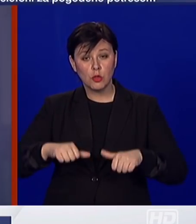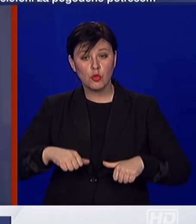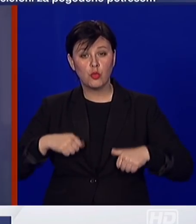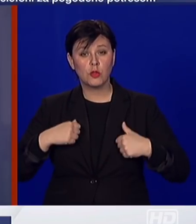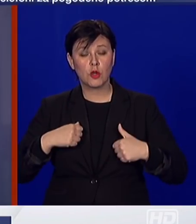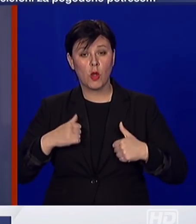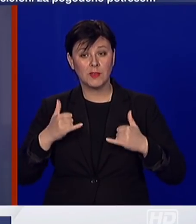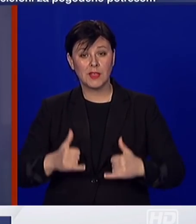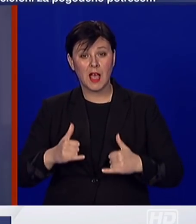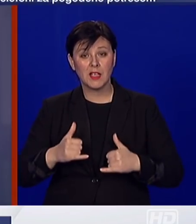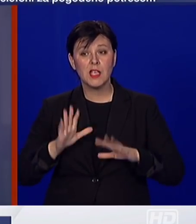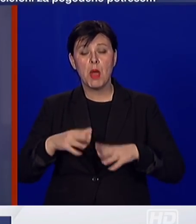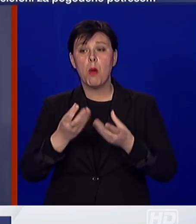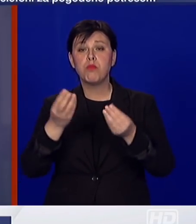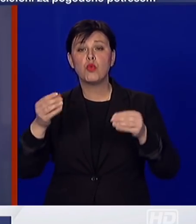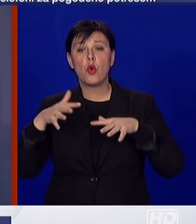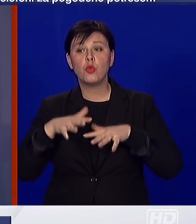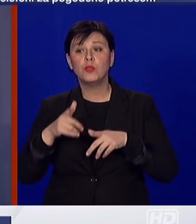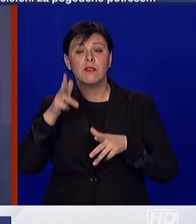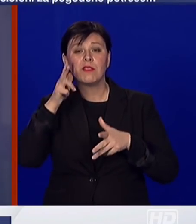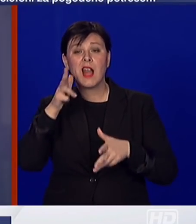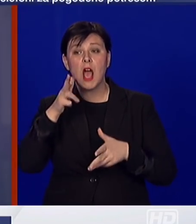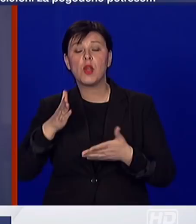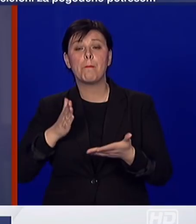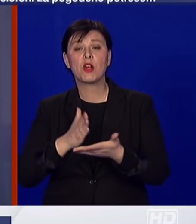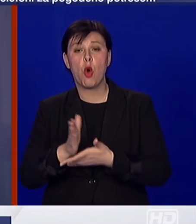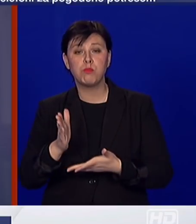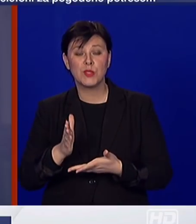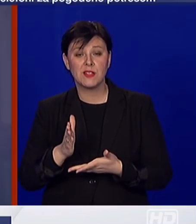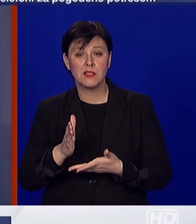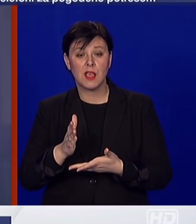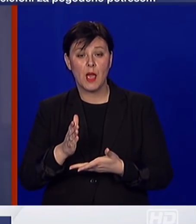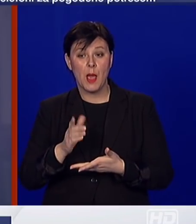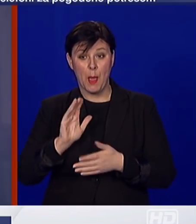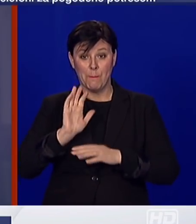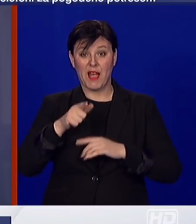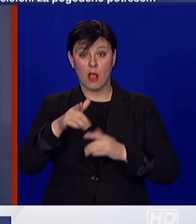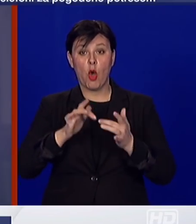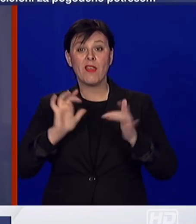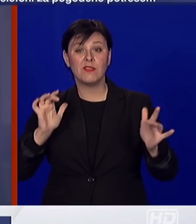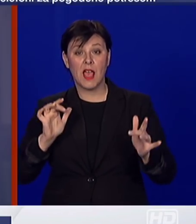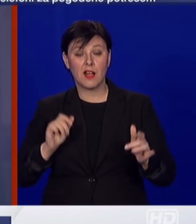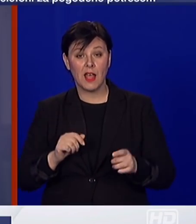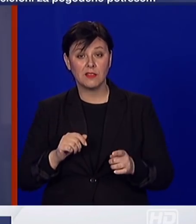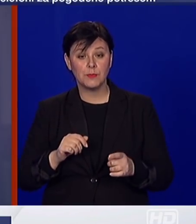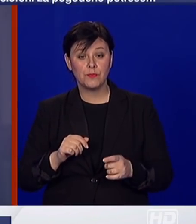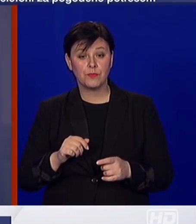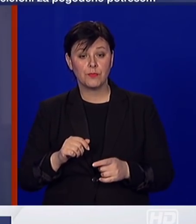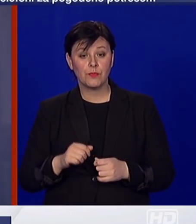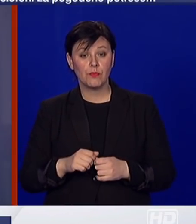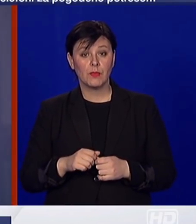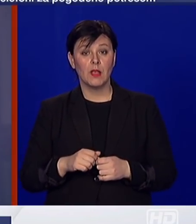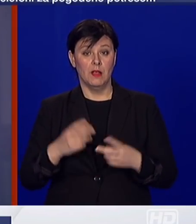veliki broj građana koji su zatražili propusnicu putem ovog sustava. Očekivano u samom